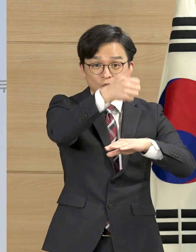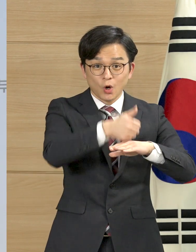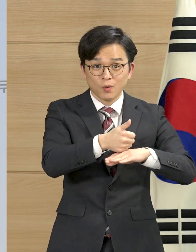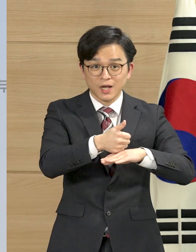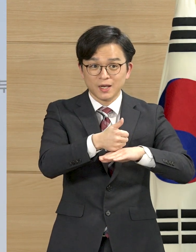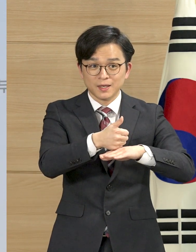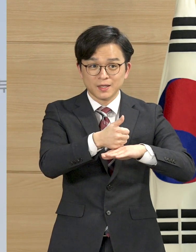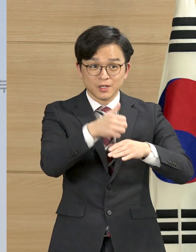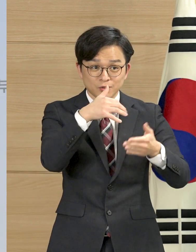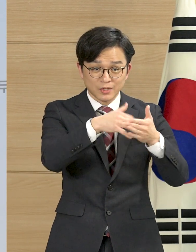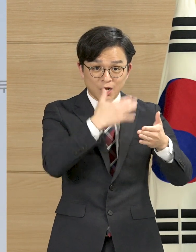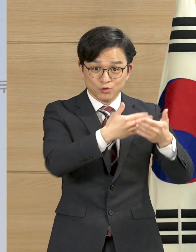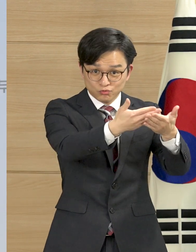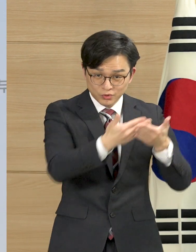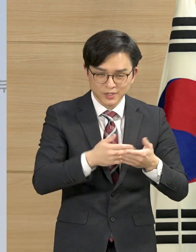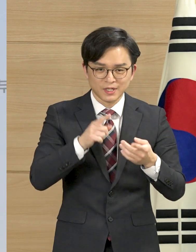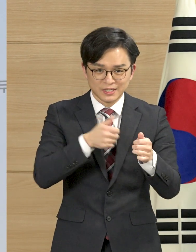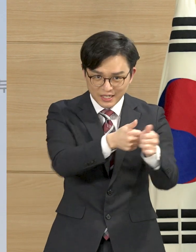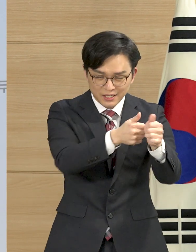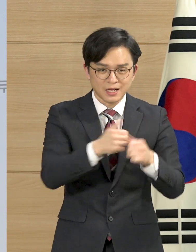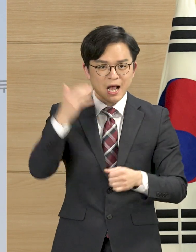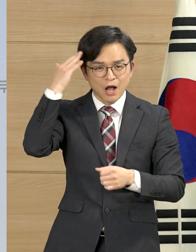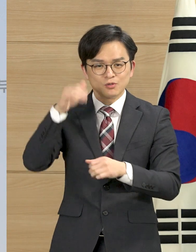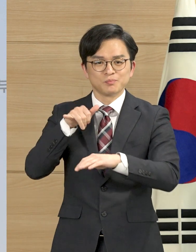임시항공편을 투입하기로 결정한 것입니다.